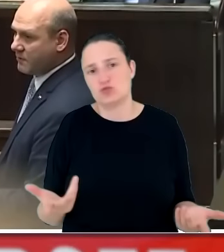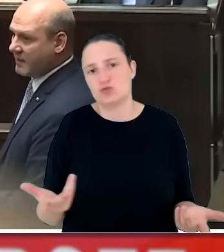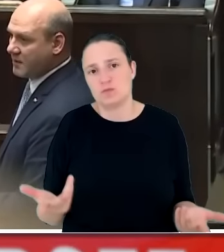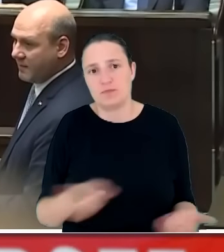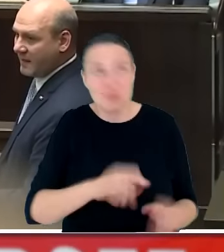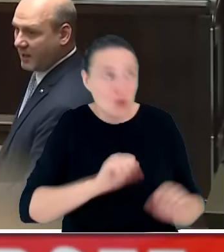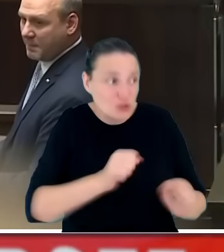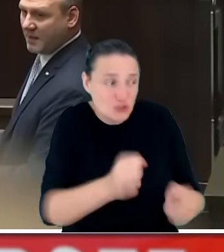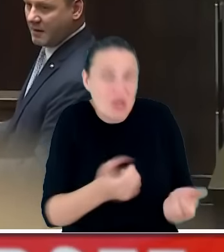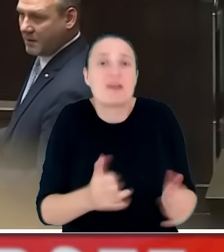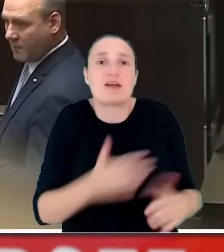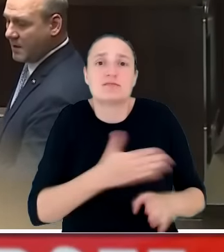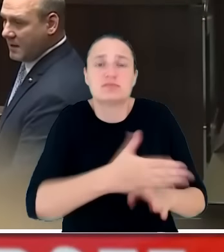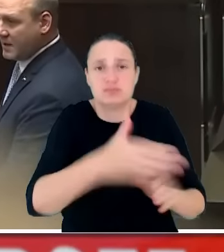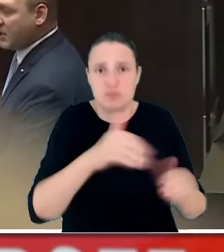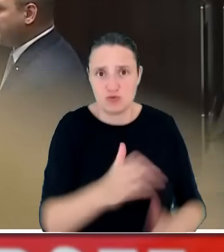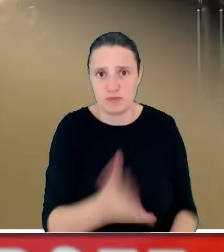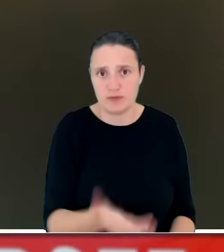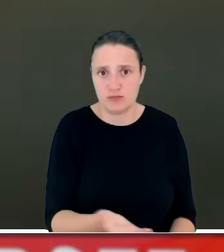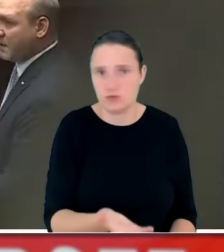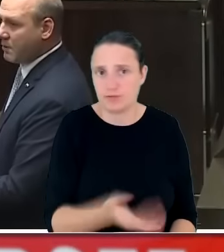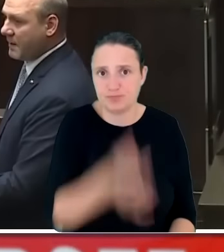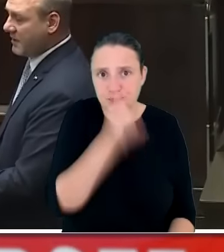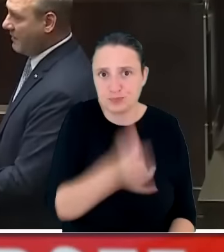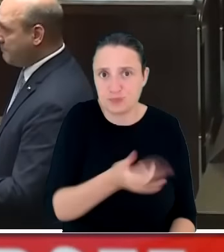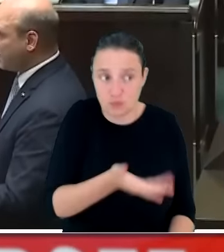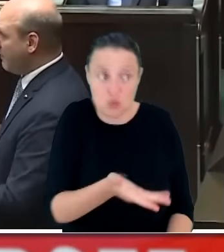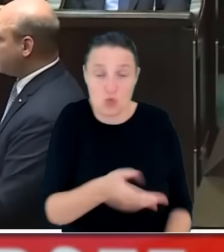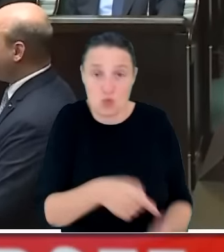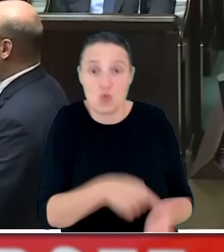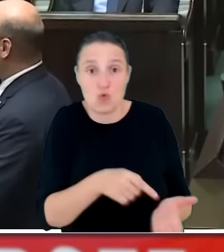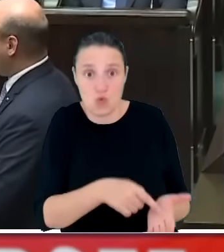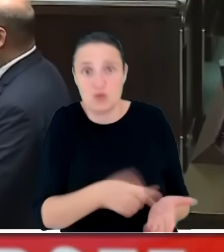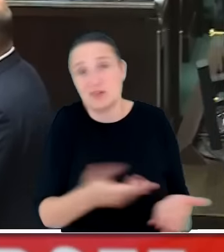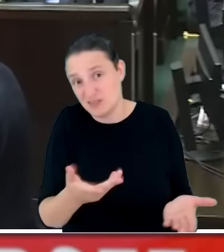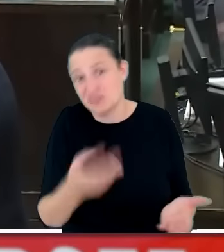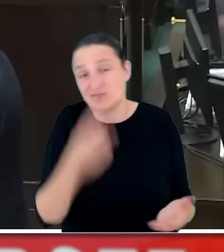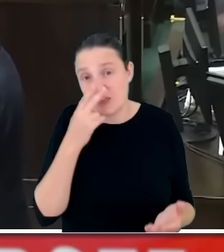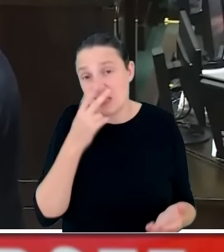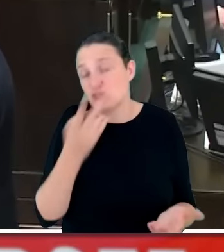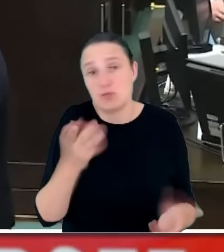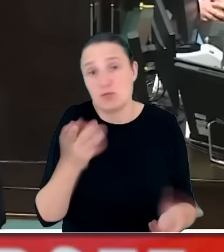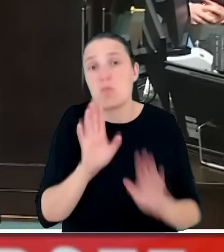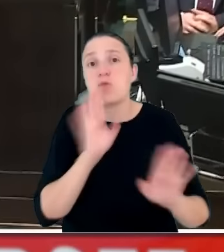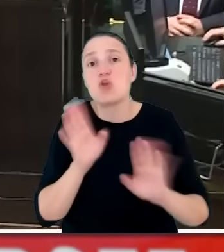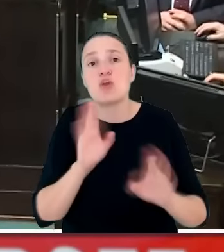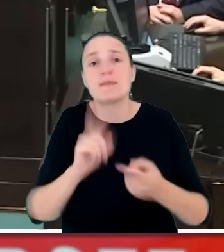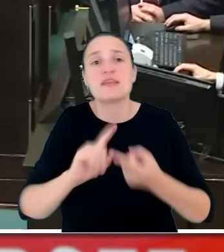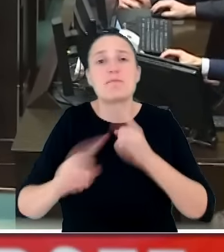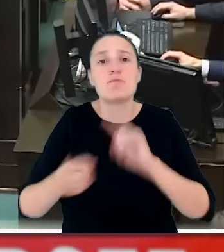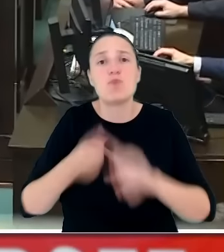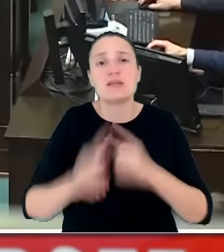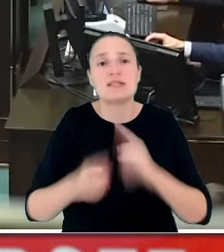działania tej partii, to jest, proszę Państwa, poważny krok ku takim krajom, jeżeli chodzi o teorię